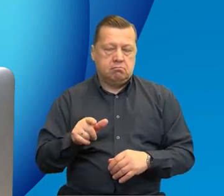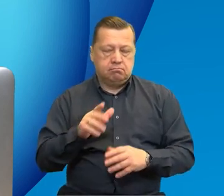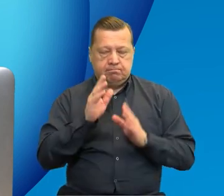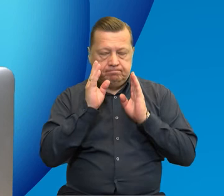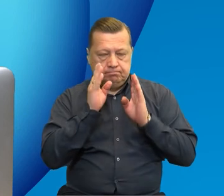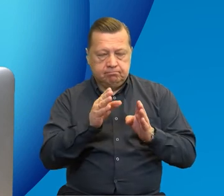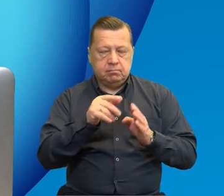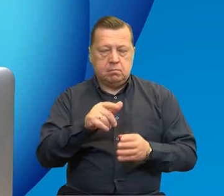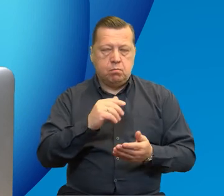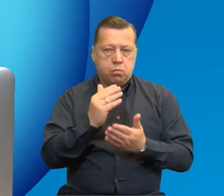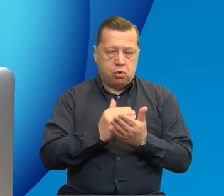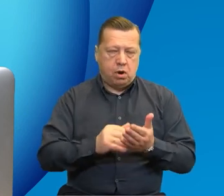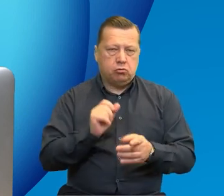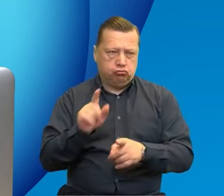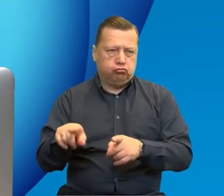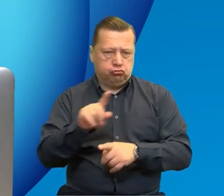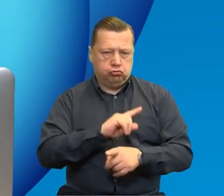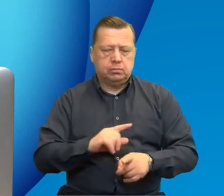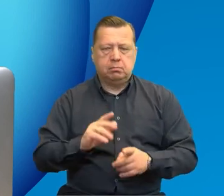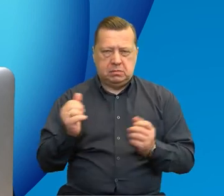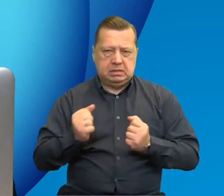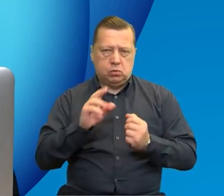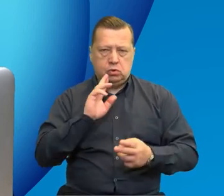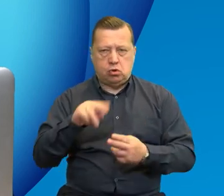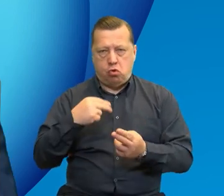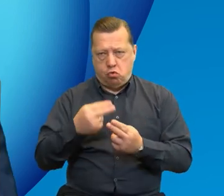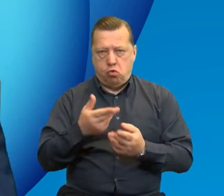postaramy się na nie wszystkie odpowiedzieć. Dziękuję za uwagę.